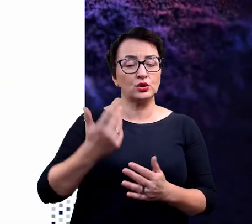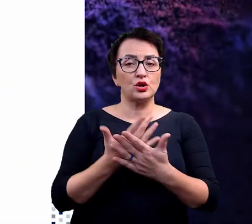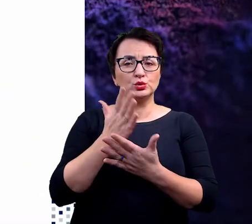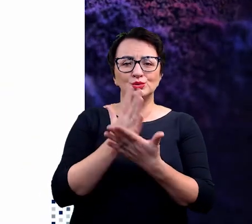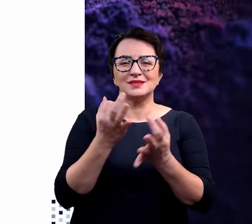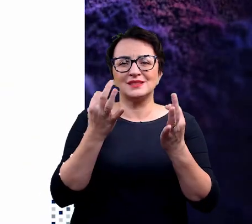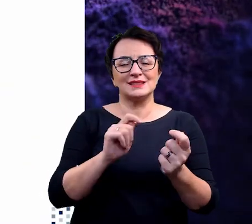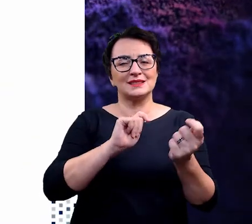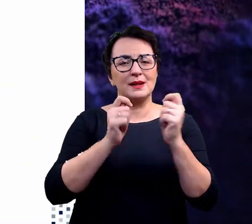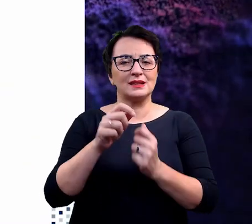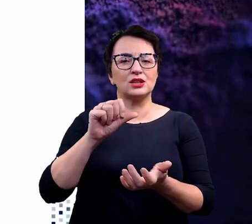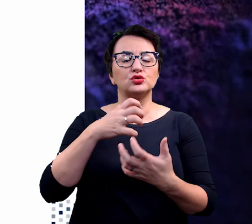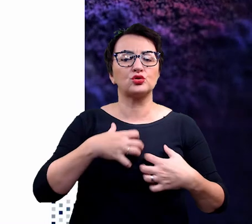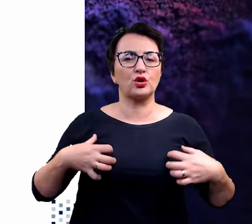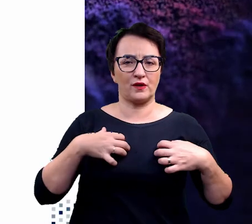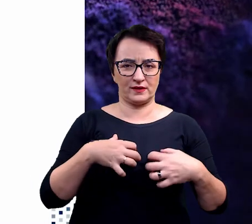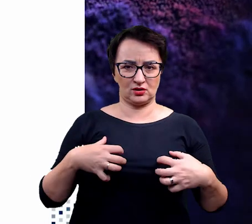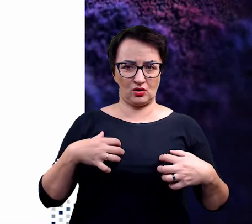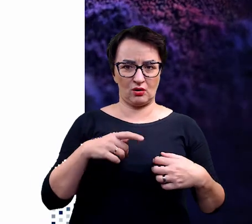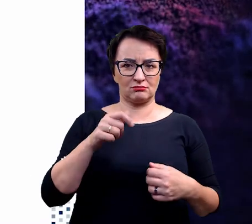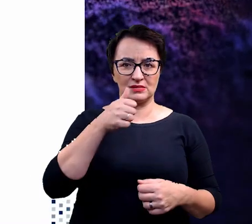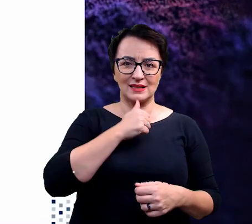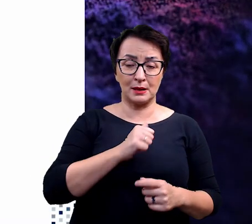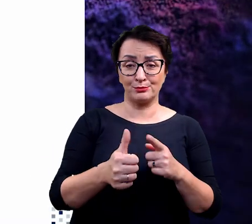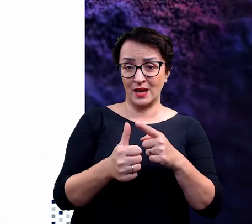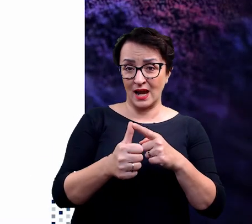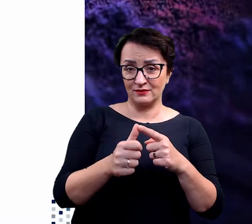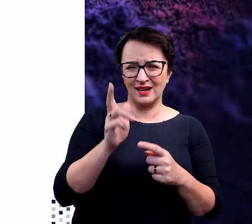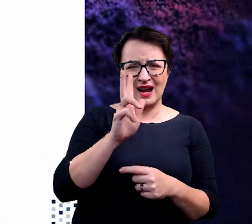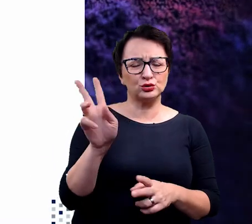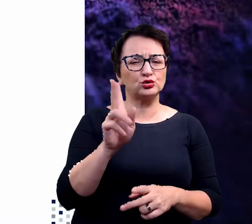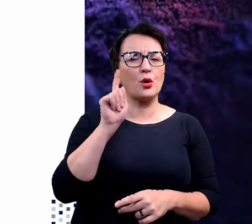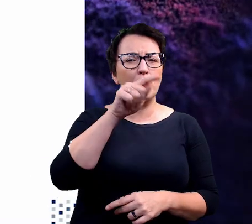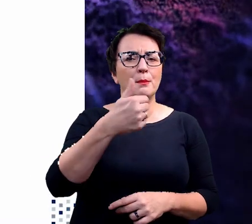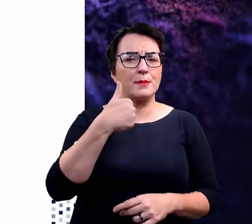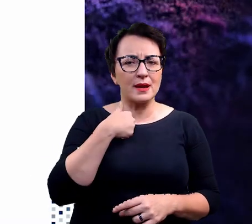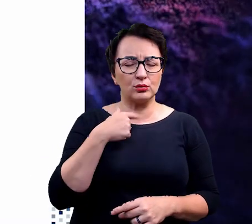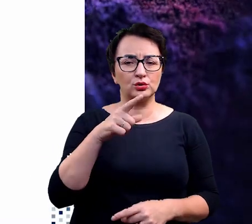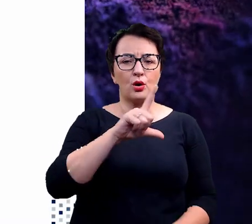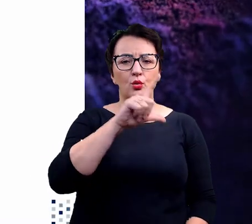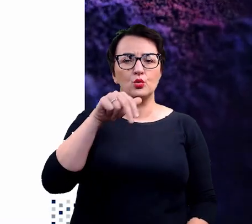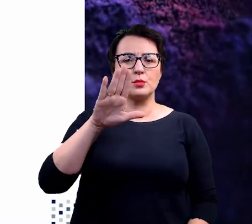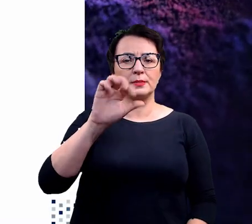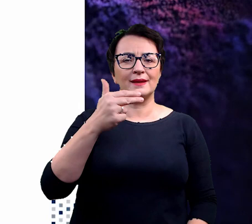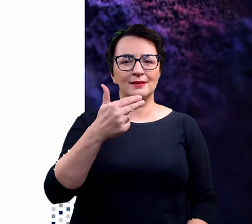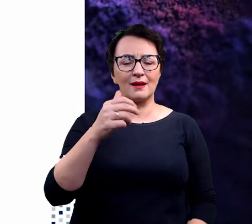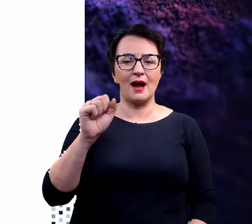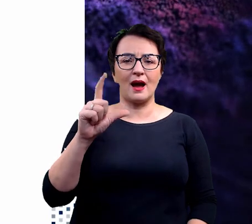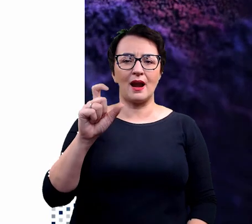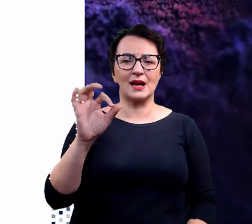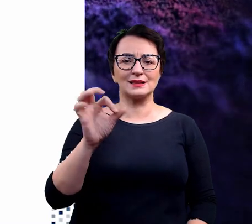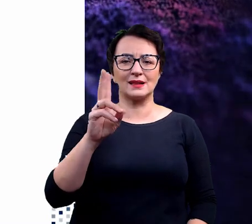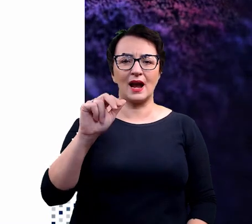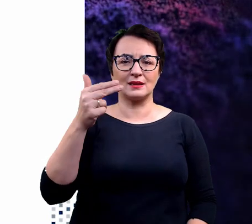środowisko przyrodnicze na Islandii. Pierwszym takim gatunkiem jest znany wszystkim, ktokolwiek był na Islandii, łubin alaskański lub pinus ut catensis.